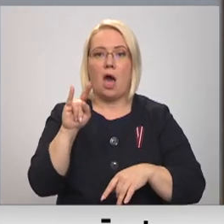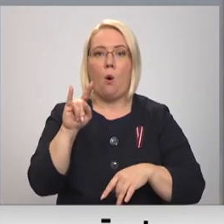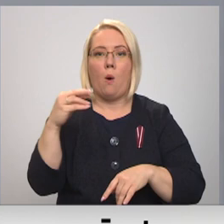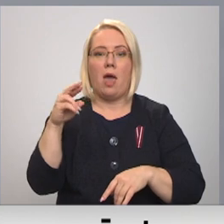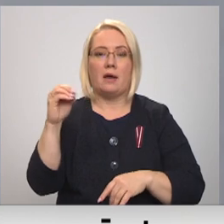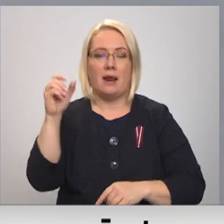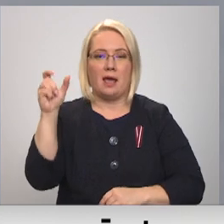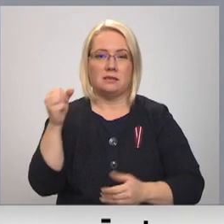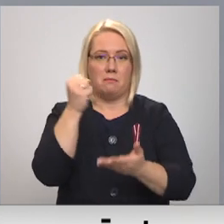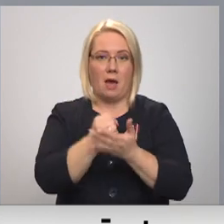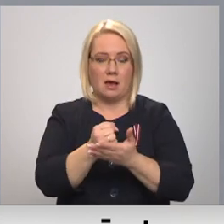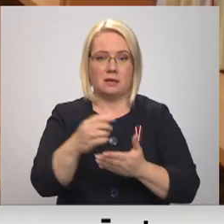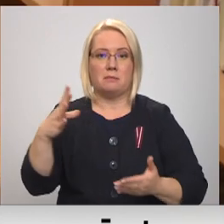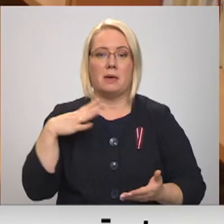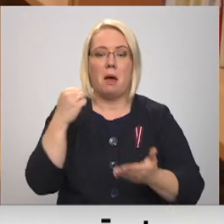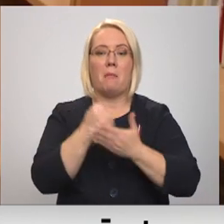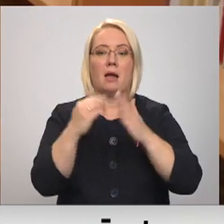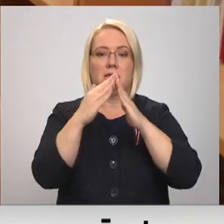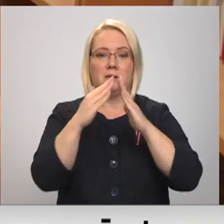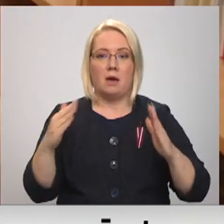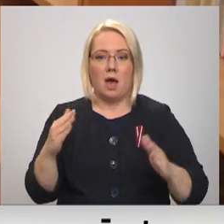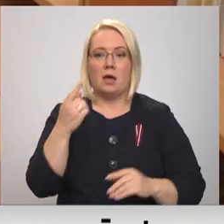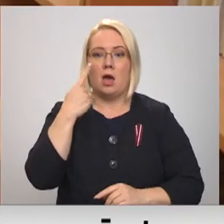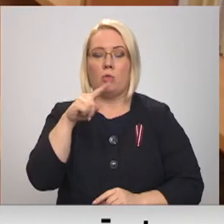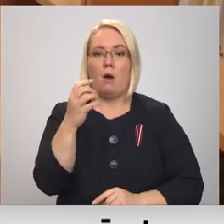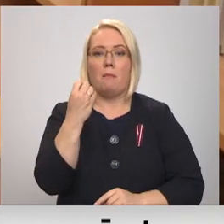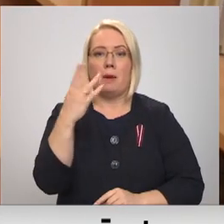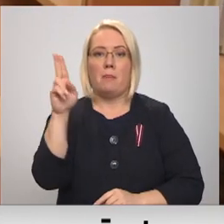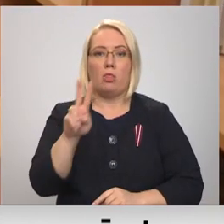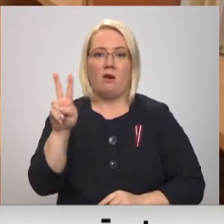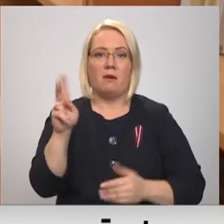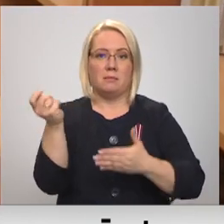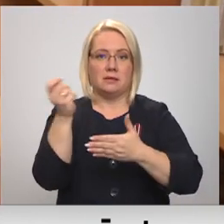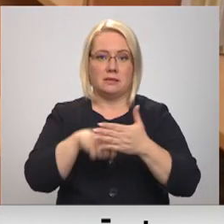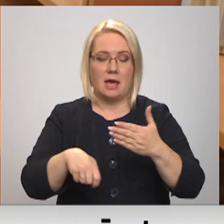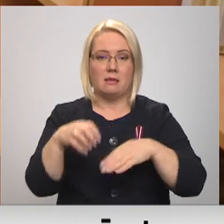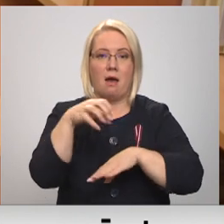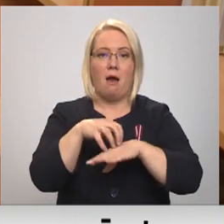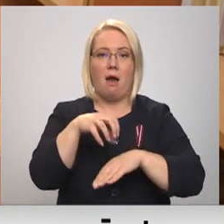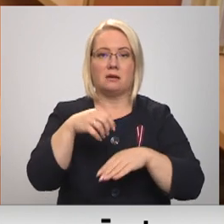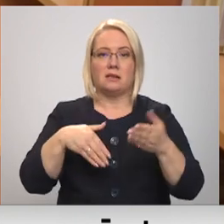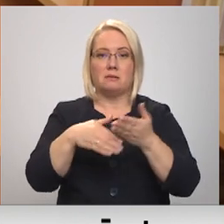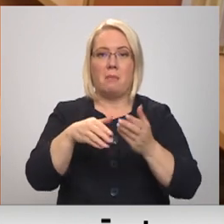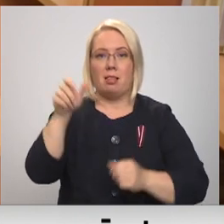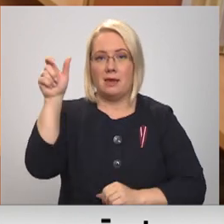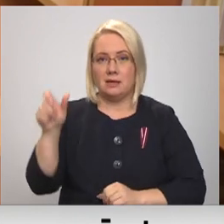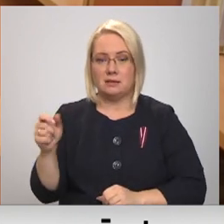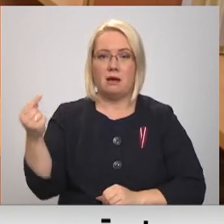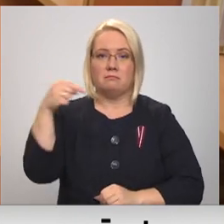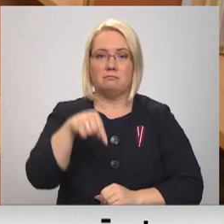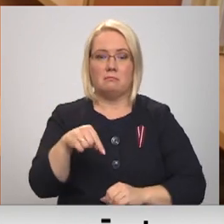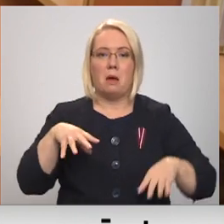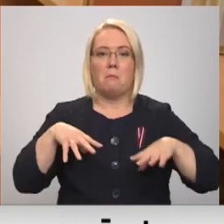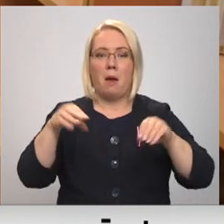snēpēlas pagastā atradās pagastumājā. Lai arī no 15. novembritā ir slēgta, ārstis palīdza Brigiti Jansoni, te atnākus